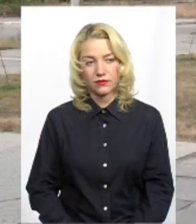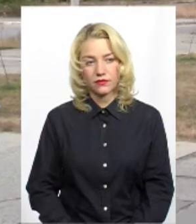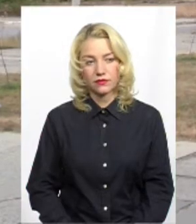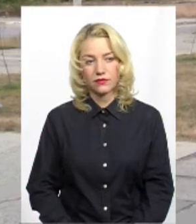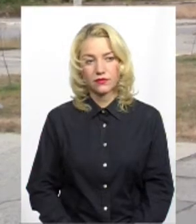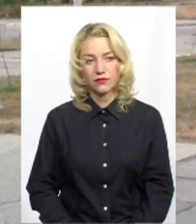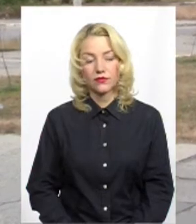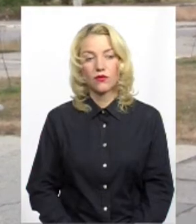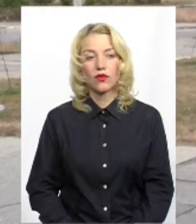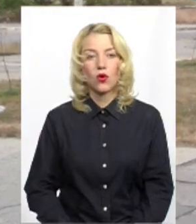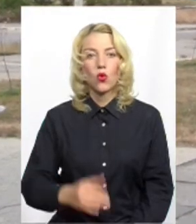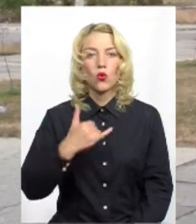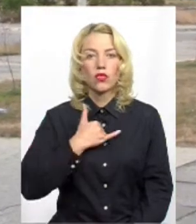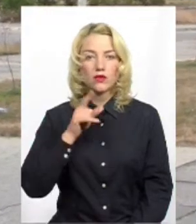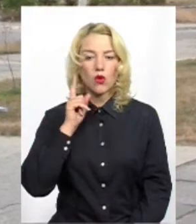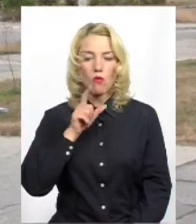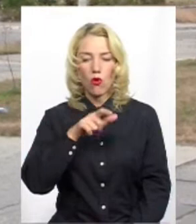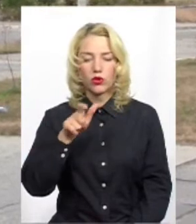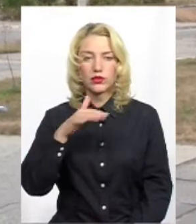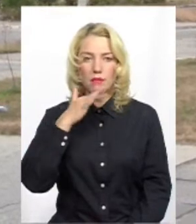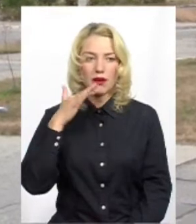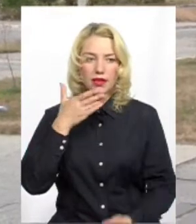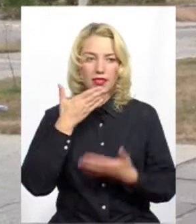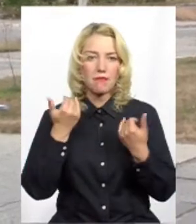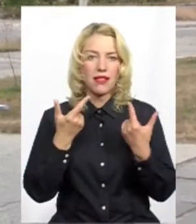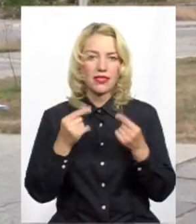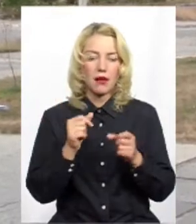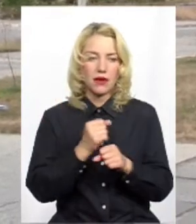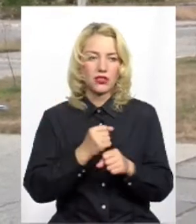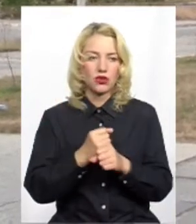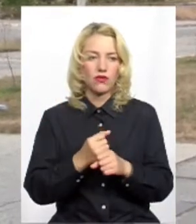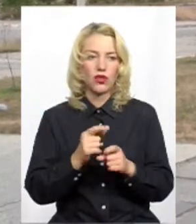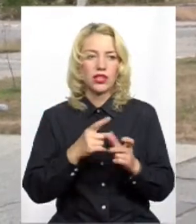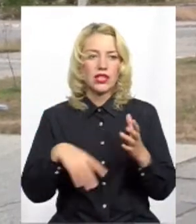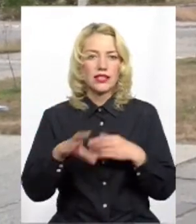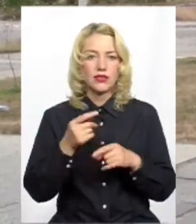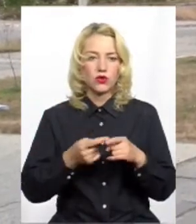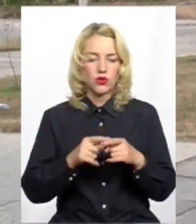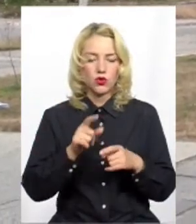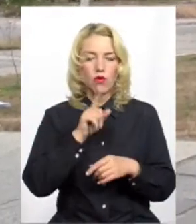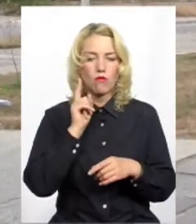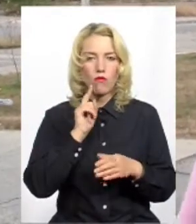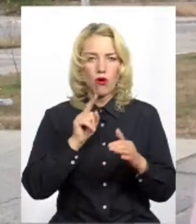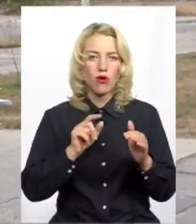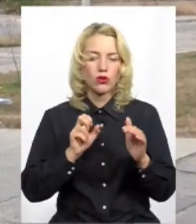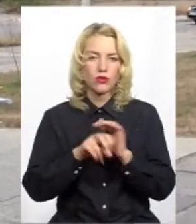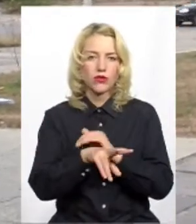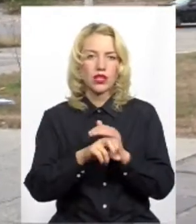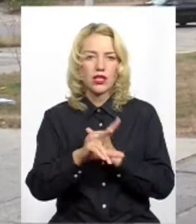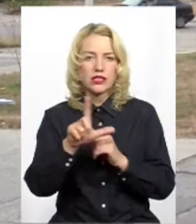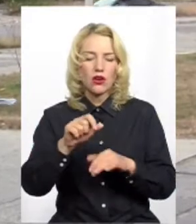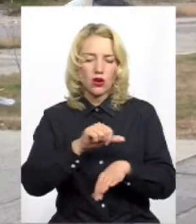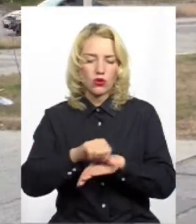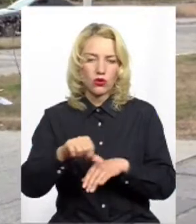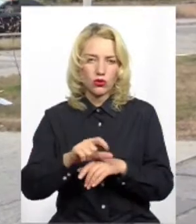У нас молоді багато, а їм немає де працювати. За того всього молодь в виїжджає за кордон, в